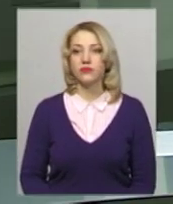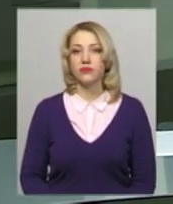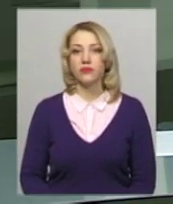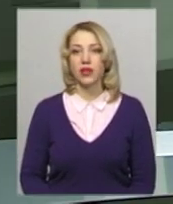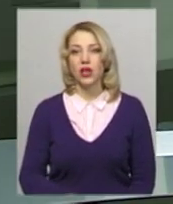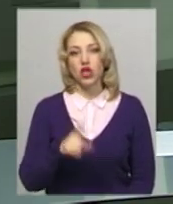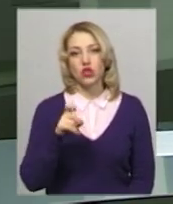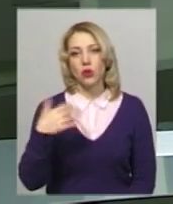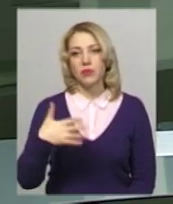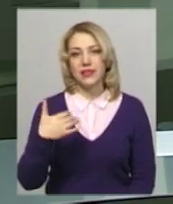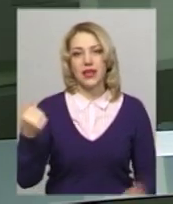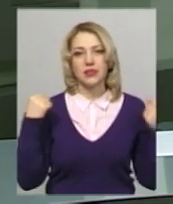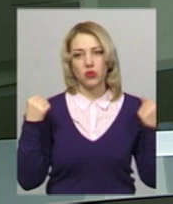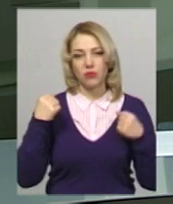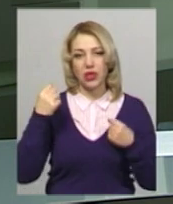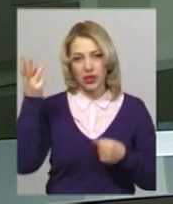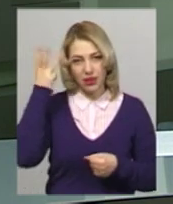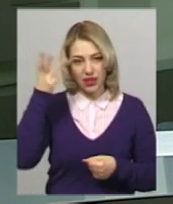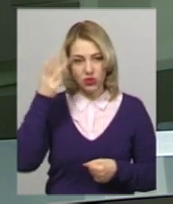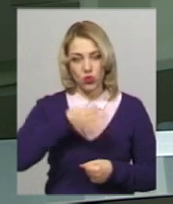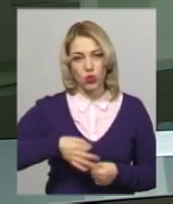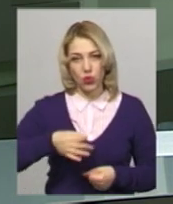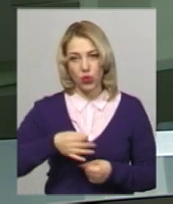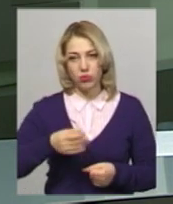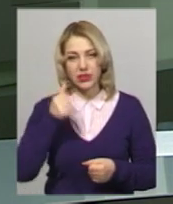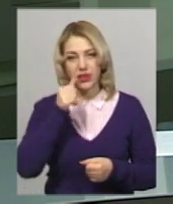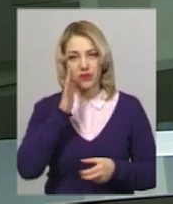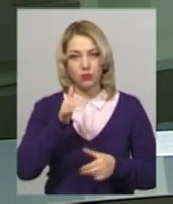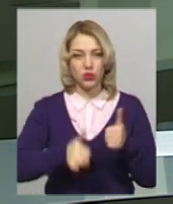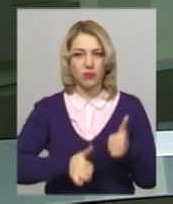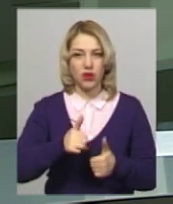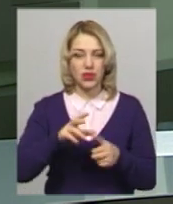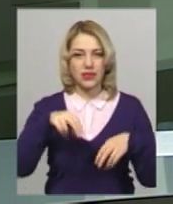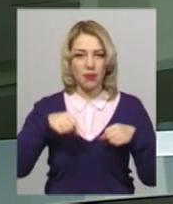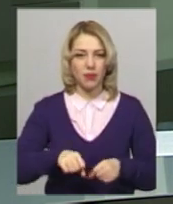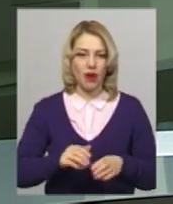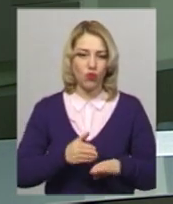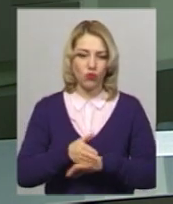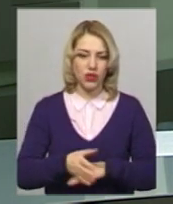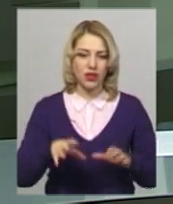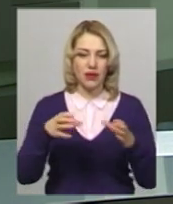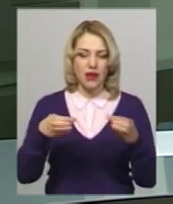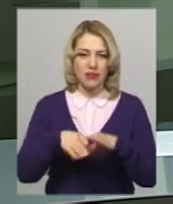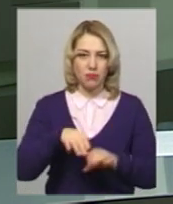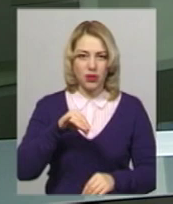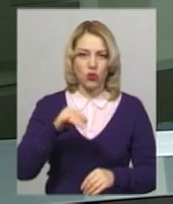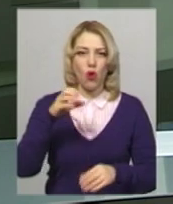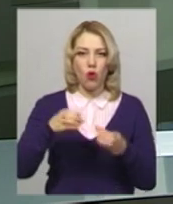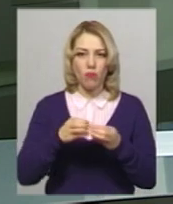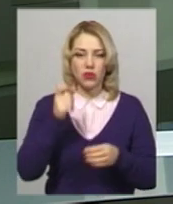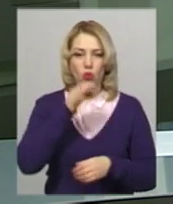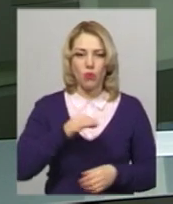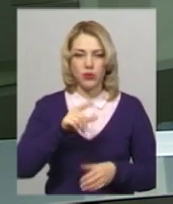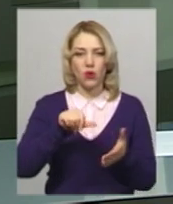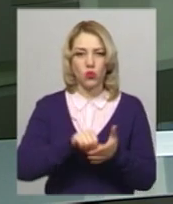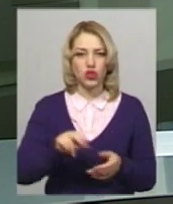150 спортсменів з Хмельницької області завтра змагатимуться за право увійти в склад збірної команди області на участь